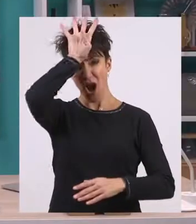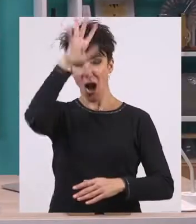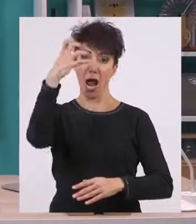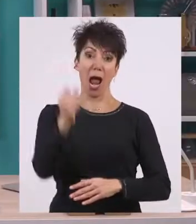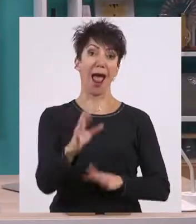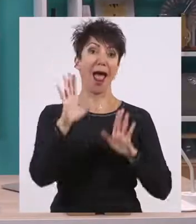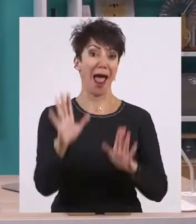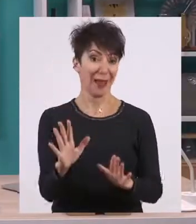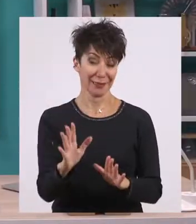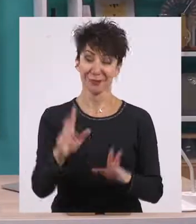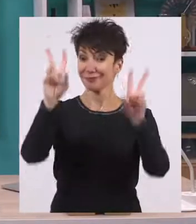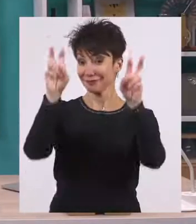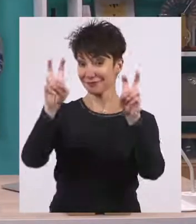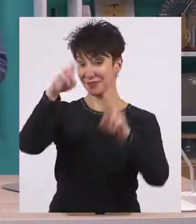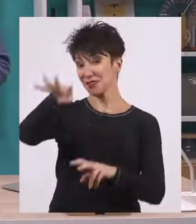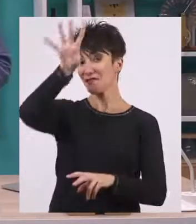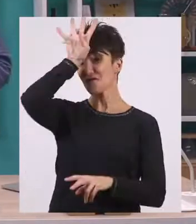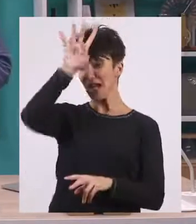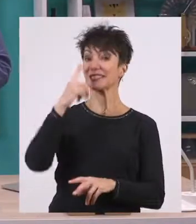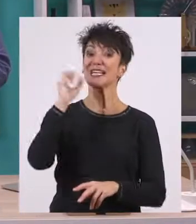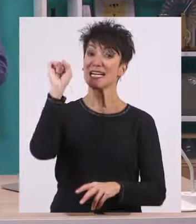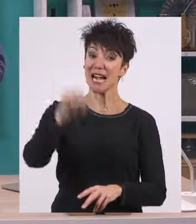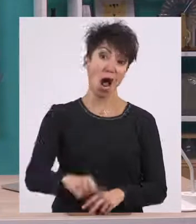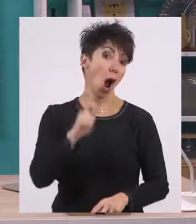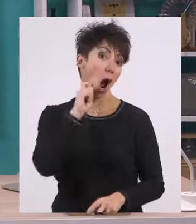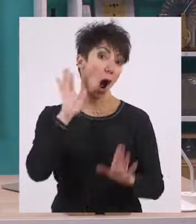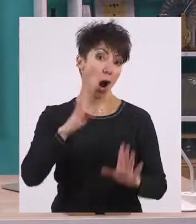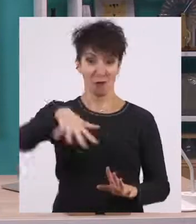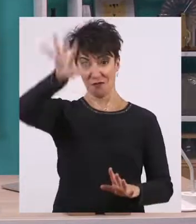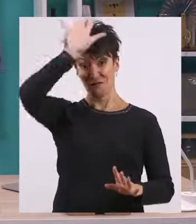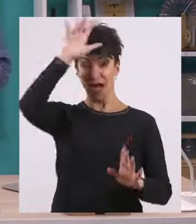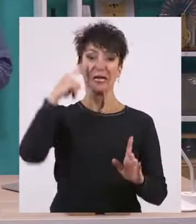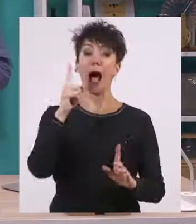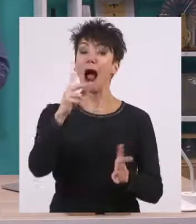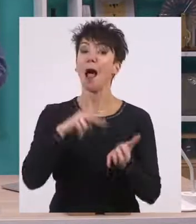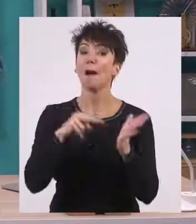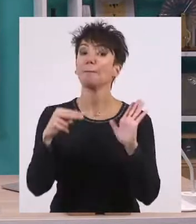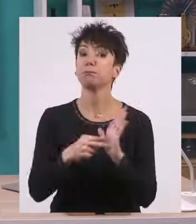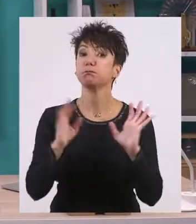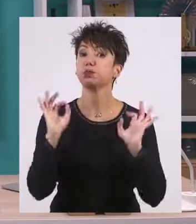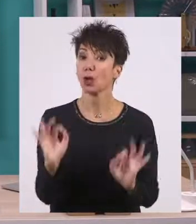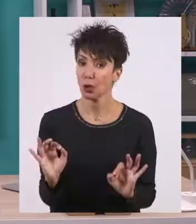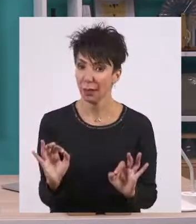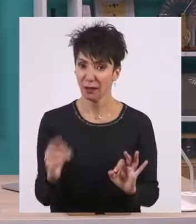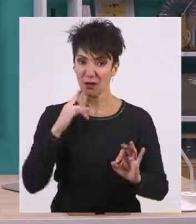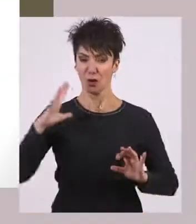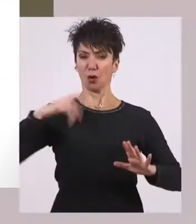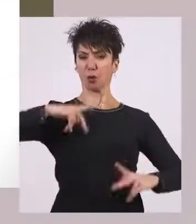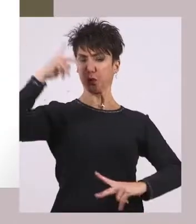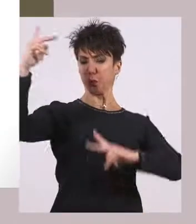μεν λέγονται βασιλιάδες, αλλά δεν είχαν τόσες πολλές εξουσίες παρά μόνο